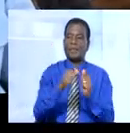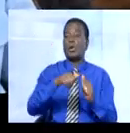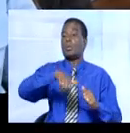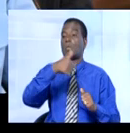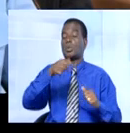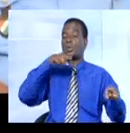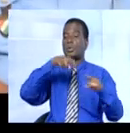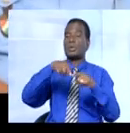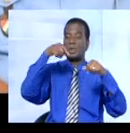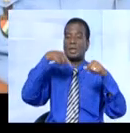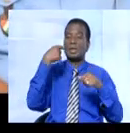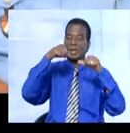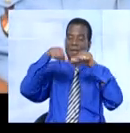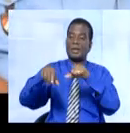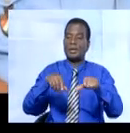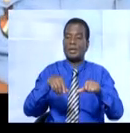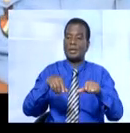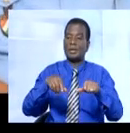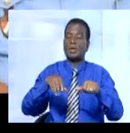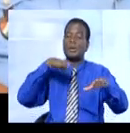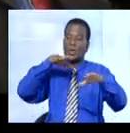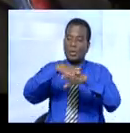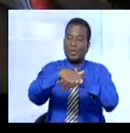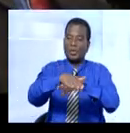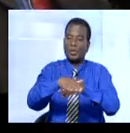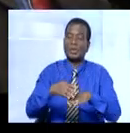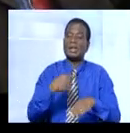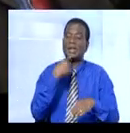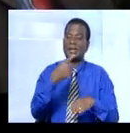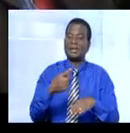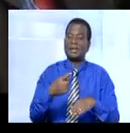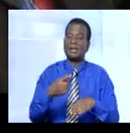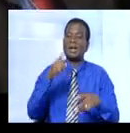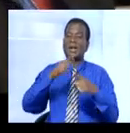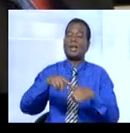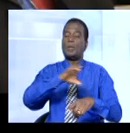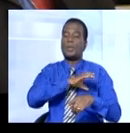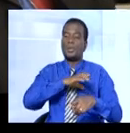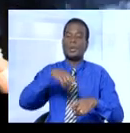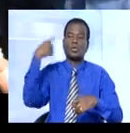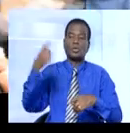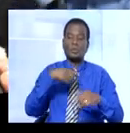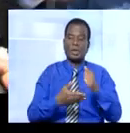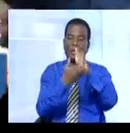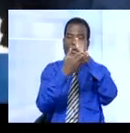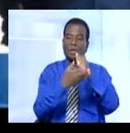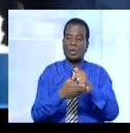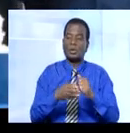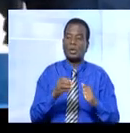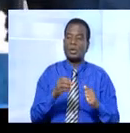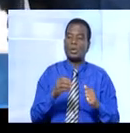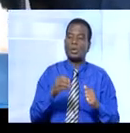défis qui restent à relever, l'opération des Nations Unies assure la police nationale de son appui constant. L'occasion